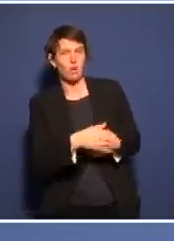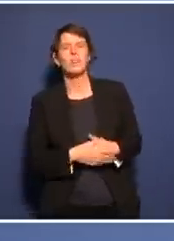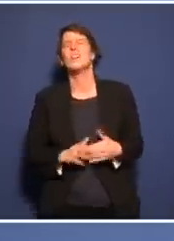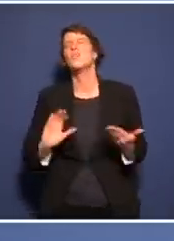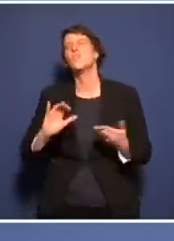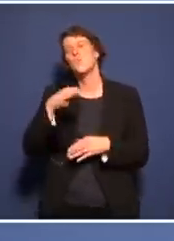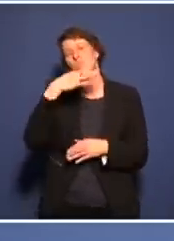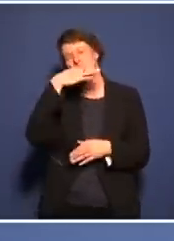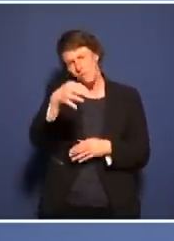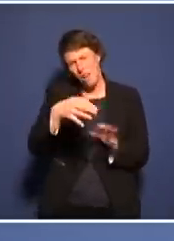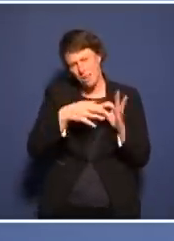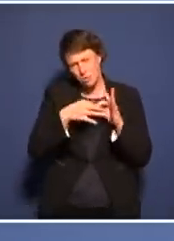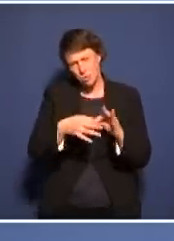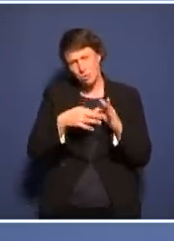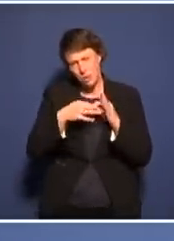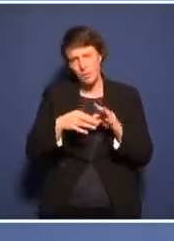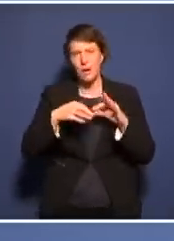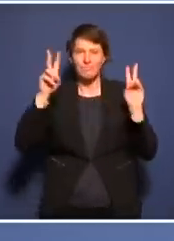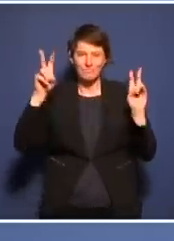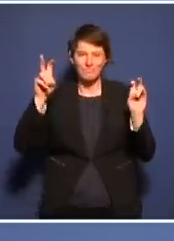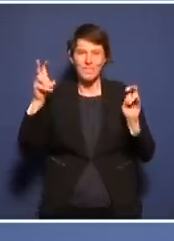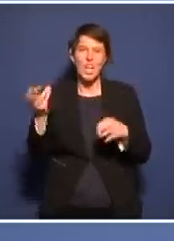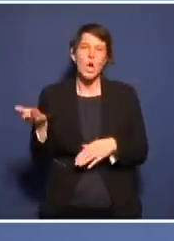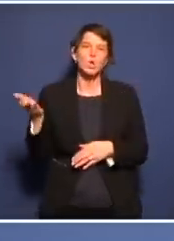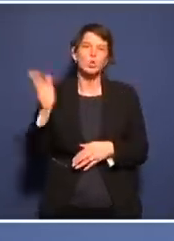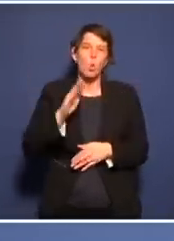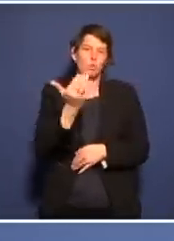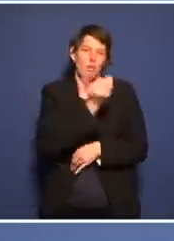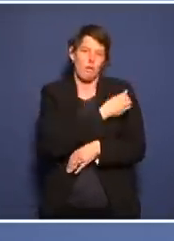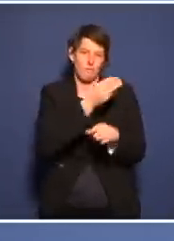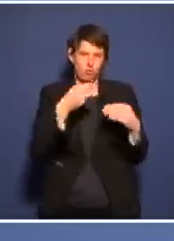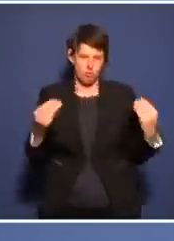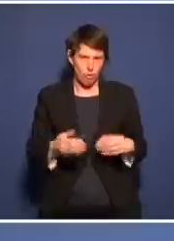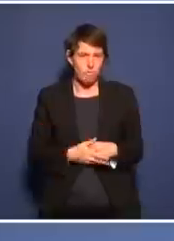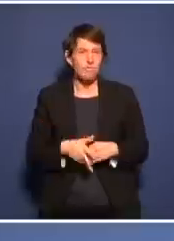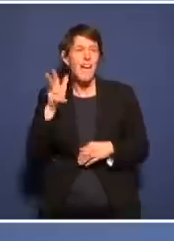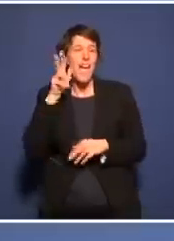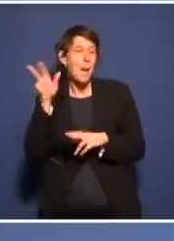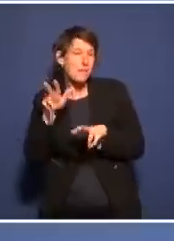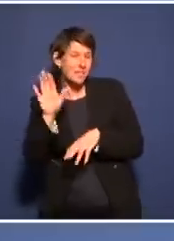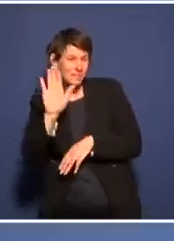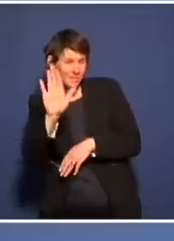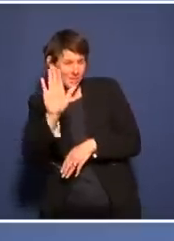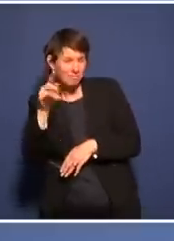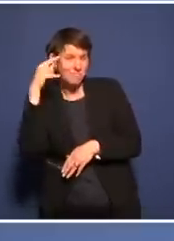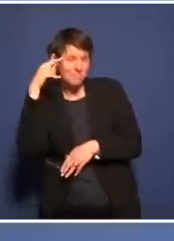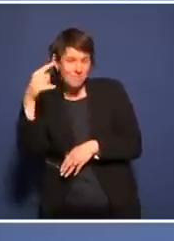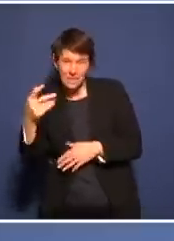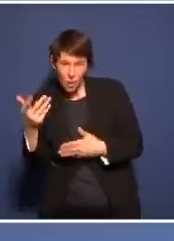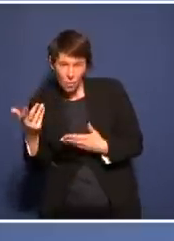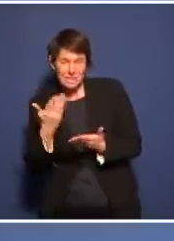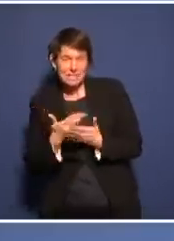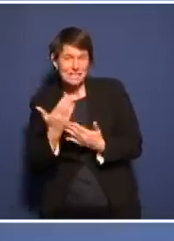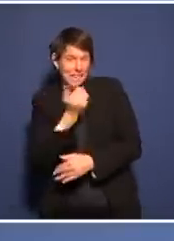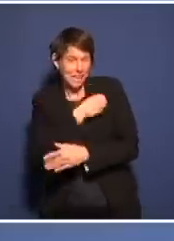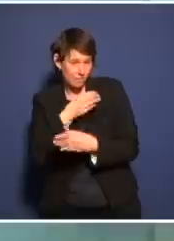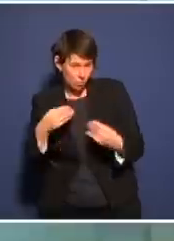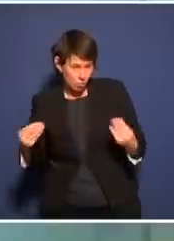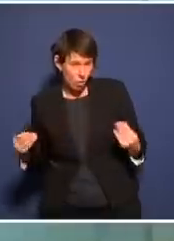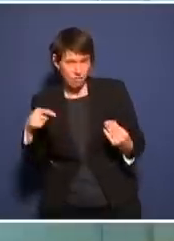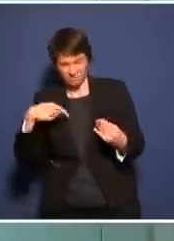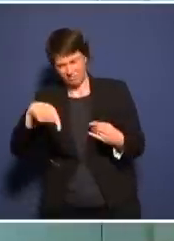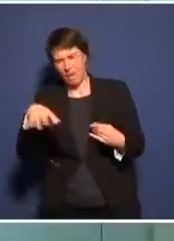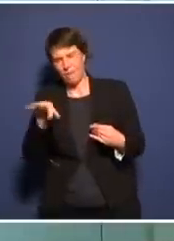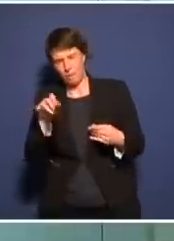heute. Wenn Sie bis hierher durchgehalten haben, dann können Sie sich vorstellen, was ich mitgemacht habe beim Schneiden. Das Erstaunliche ist,